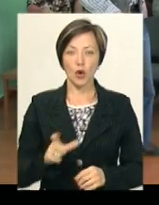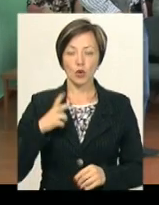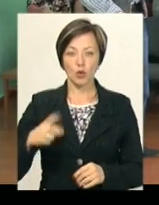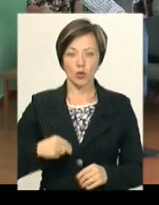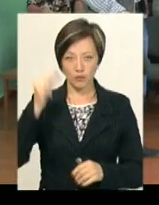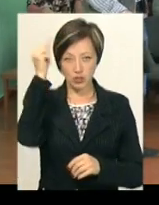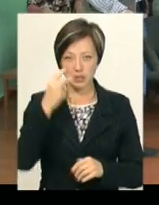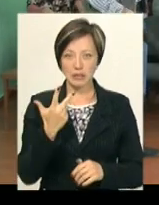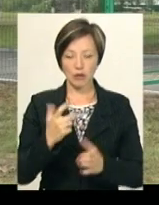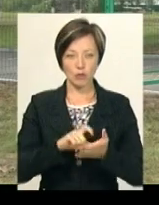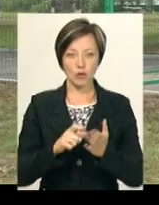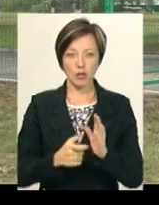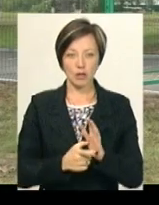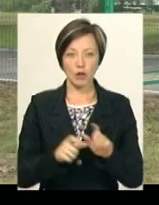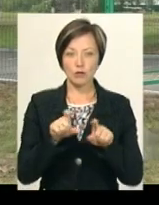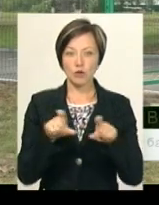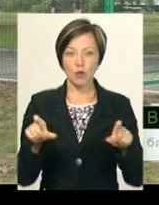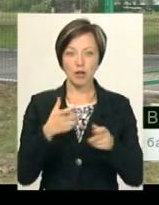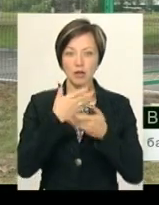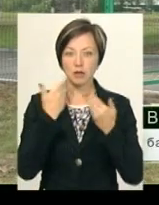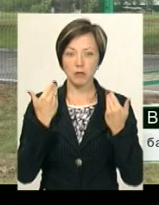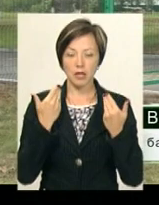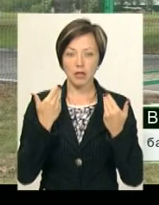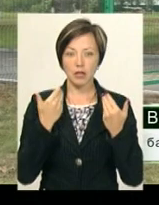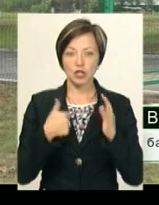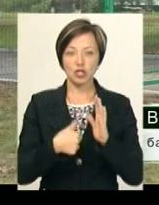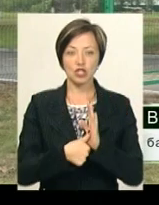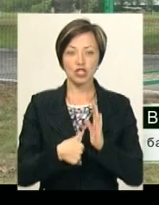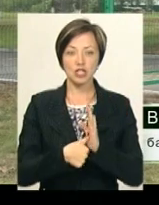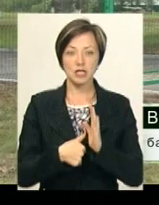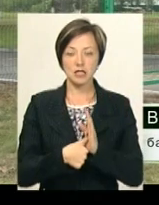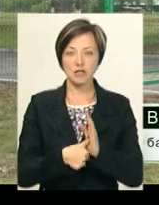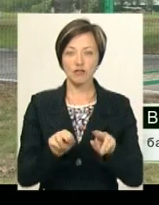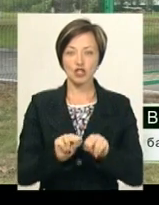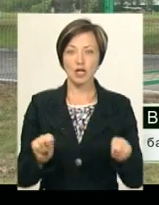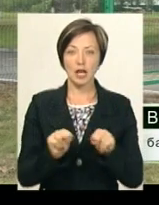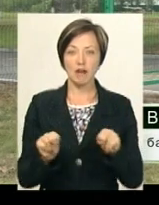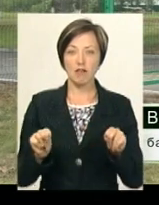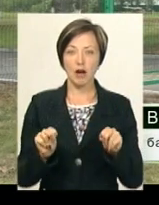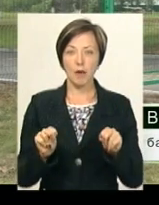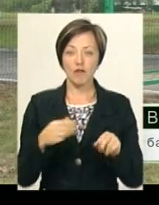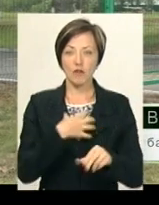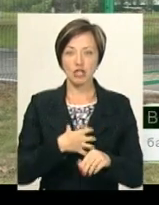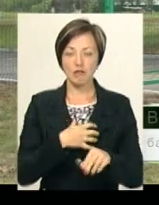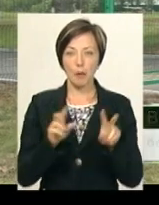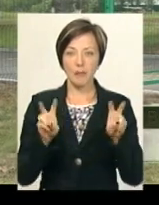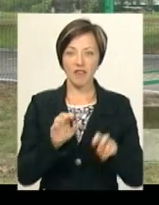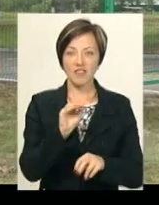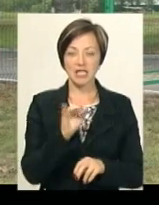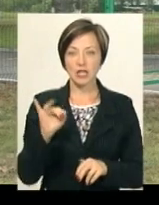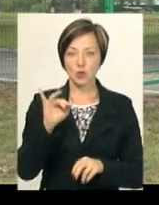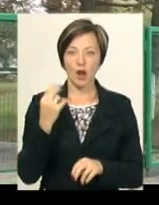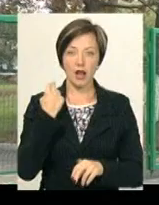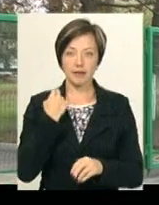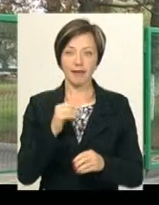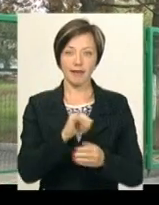донька вчиться у третьому класі. У школі немає шість і вчителів ведучих предметів. Там фізика, історія, англійська і